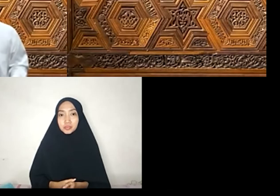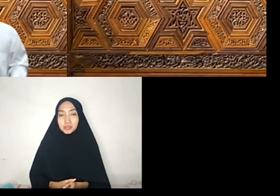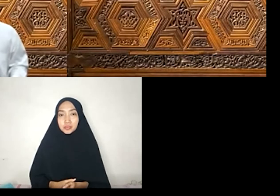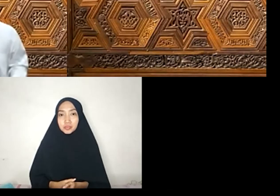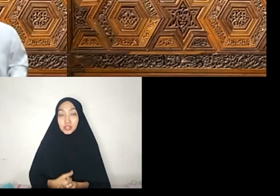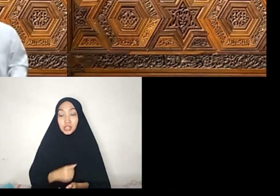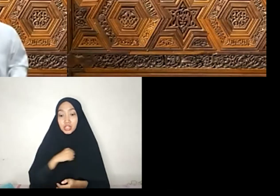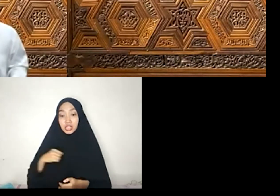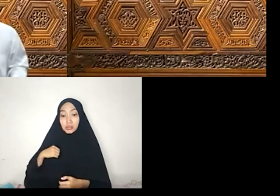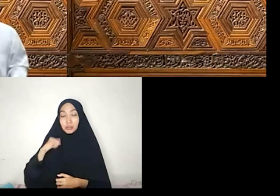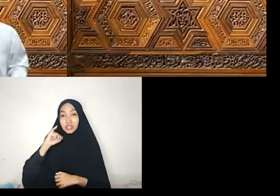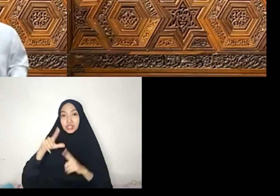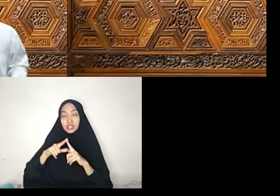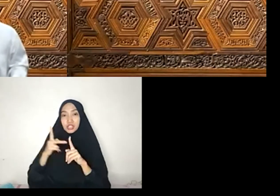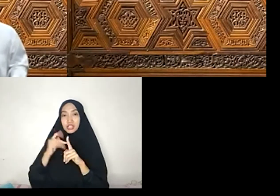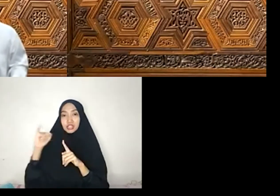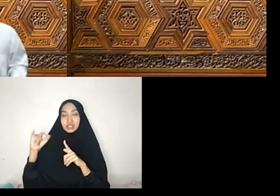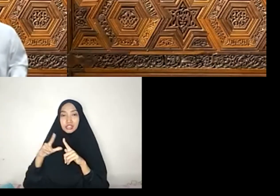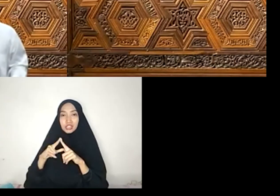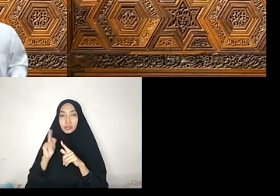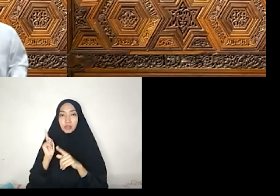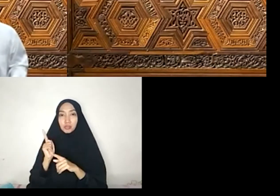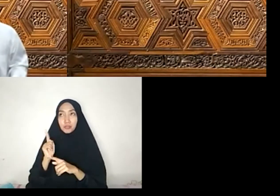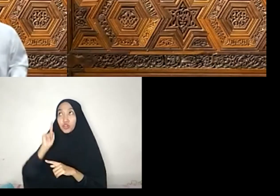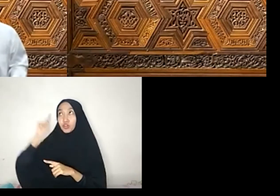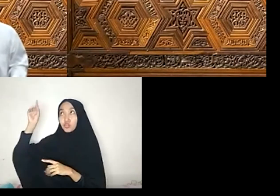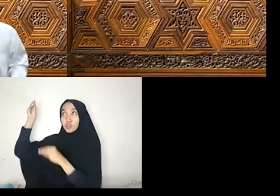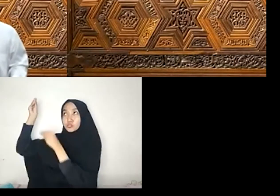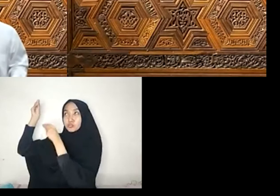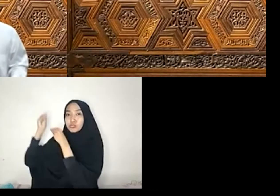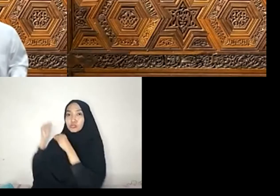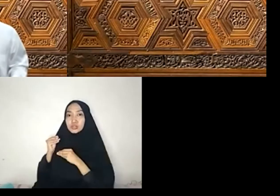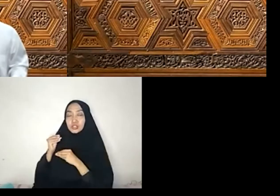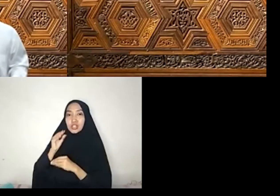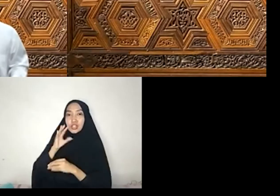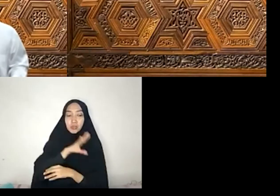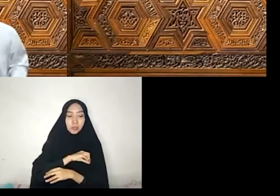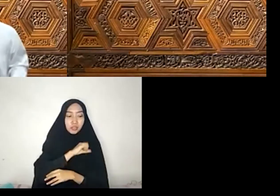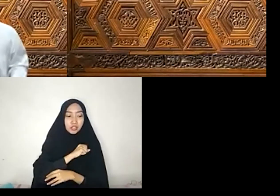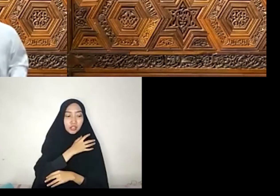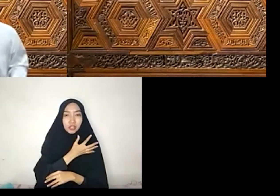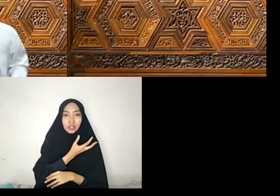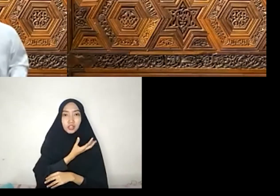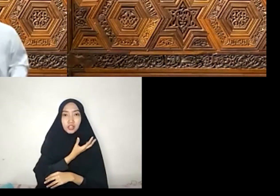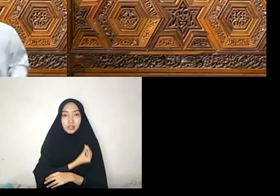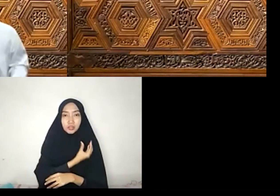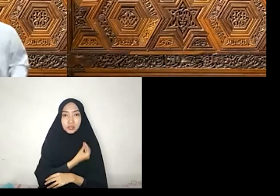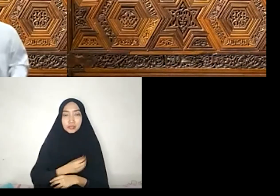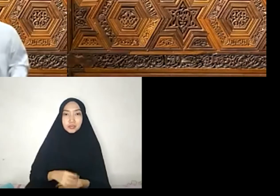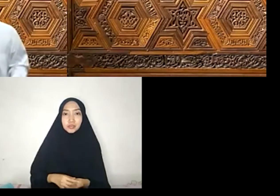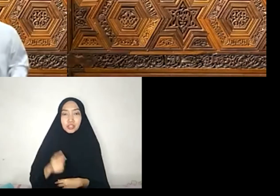karena ia diwahyukan oleh Allah yang maharahman dan rahim melalui para nabi dan para rasulnya.